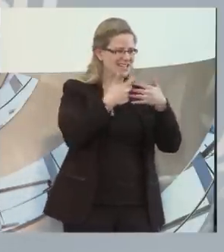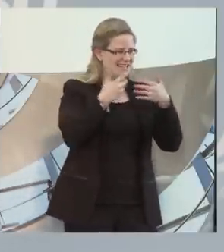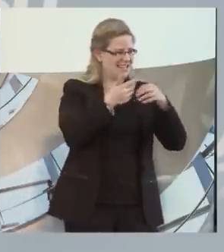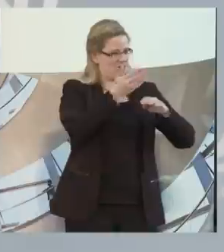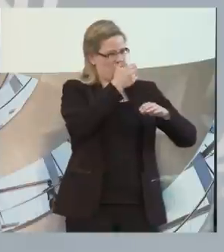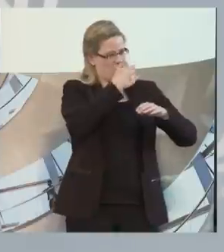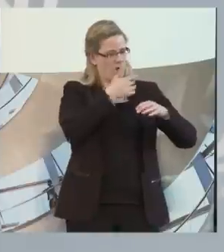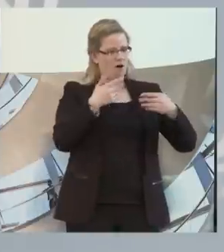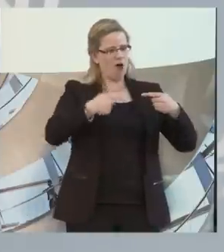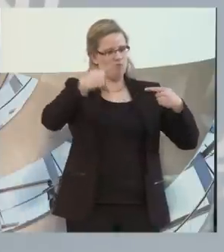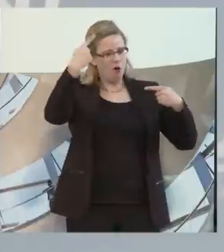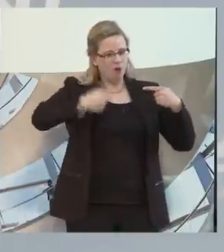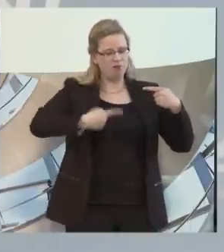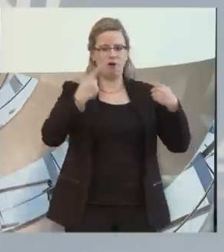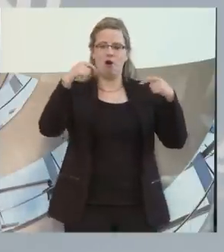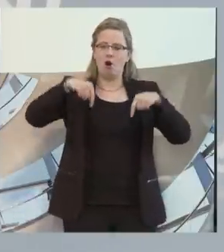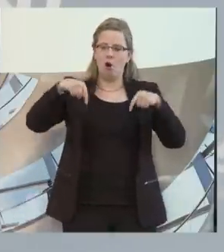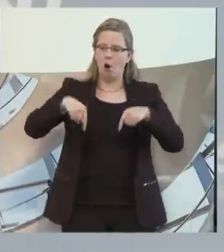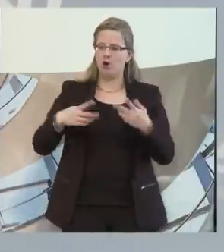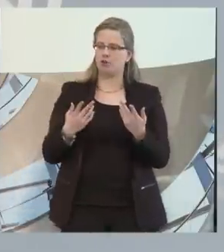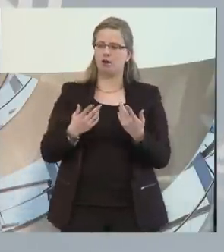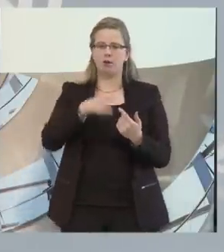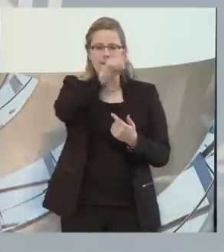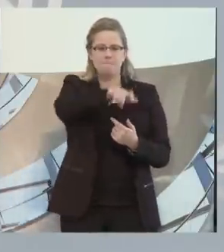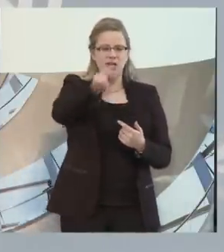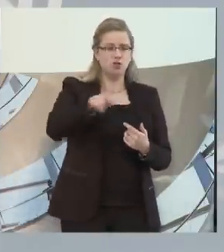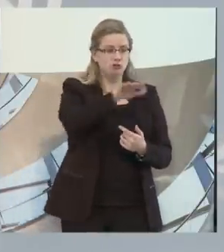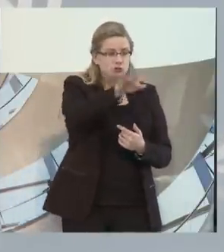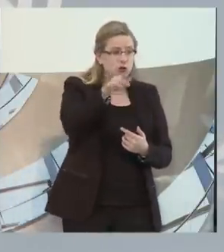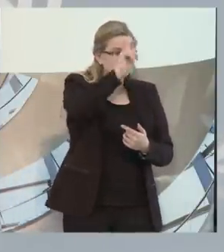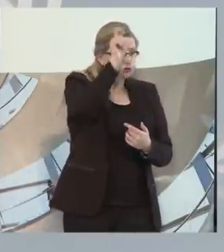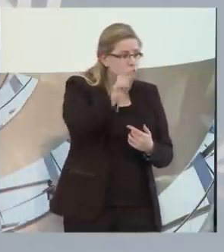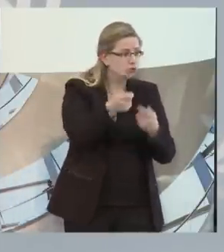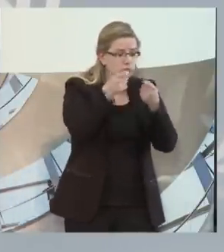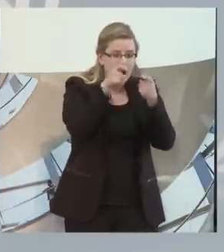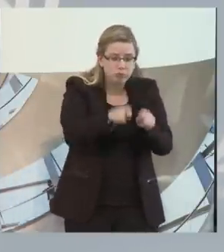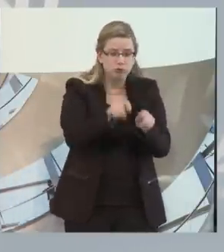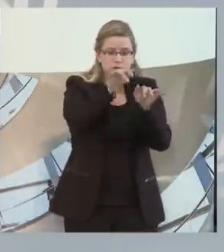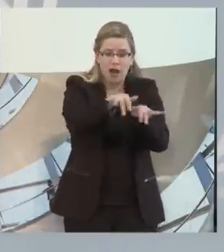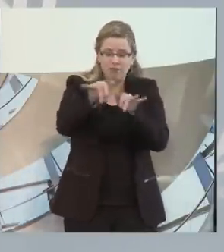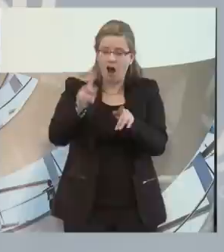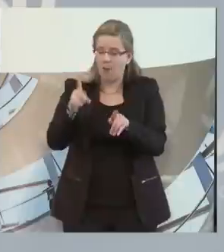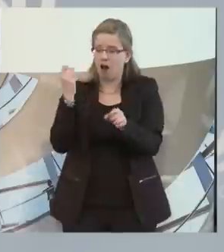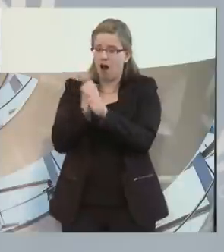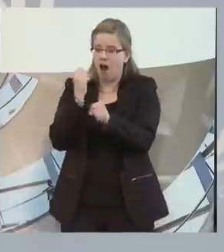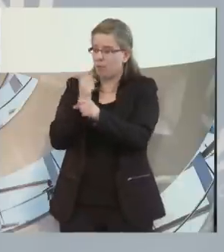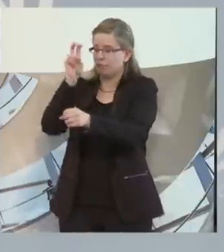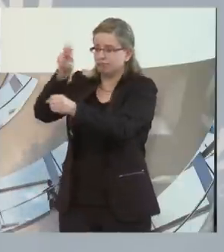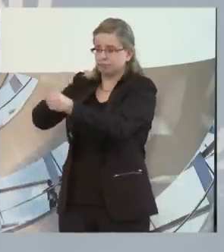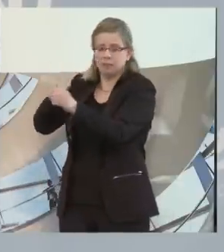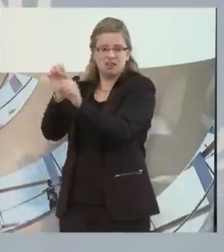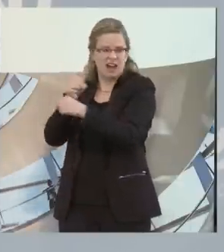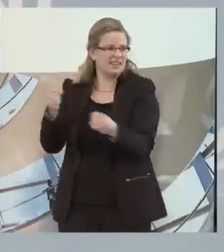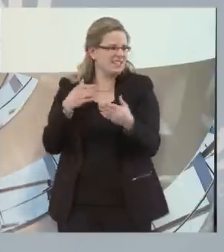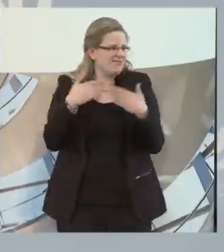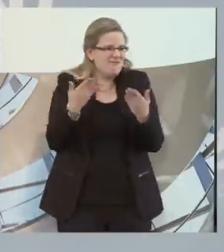heute Studierte, Mitbürger sind, die nichts finden. Dann ist das für uns eigentlich ein Armutszeugnis. Und die Frage ist, ob man mehr an die Medien